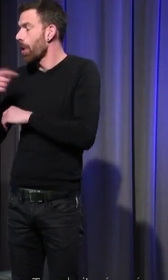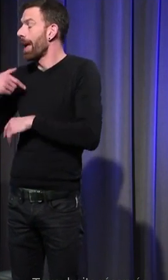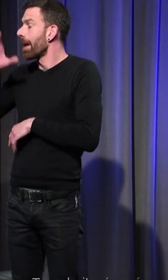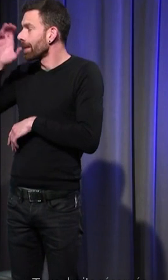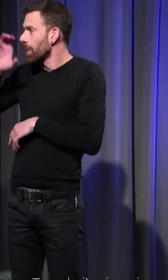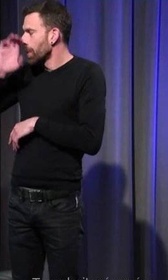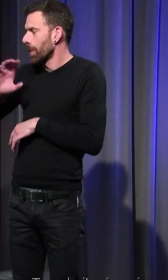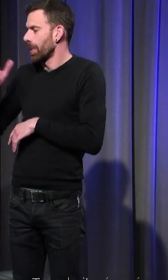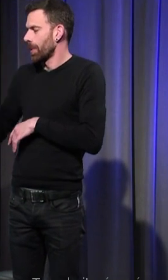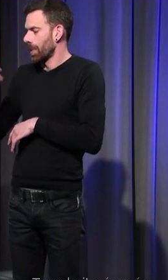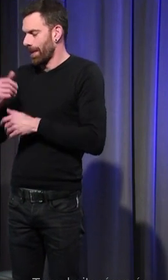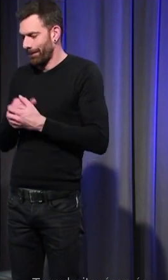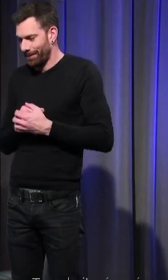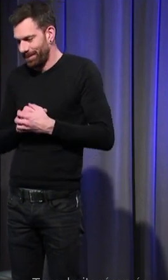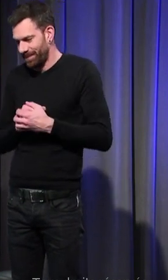dans